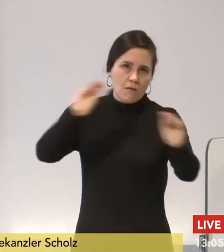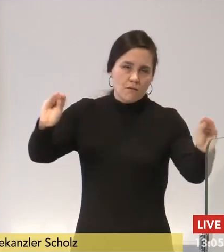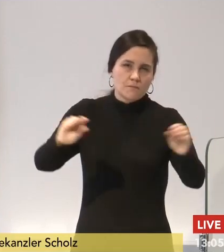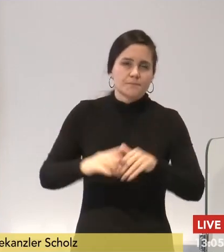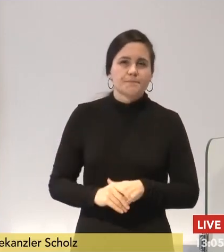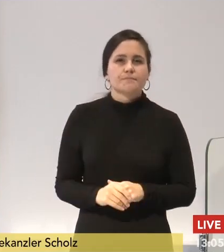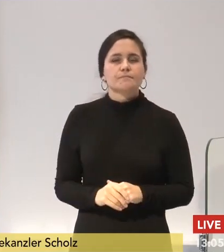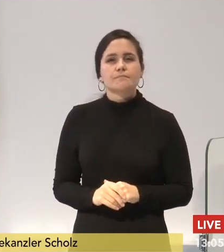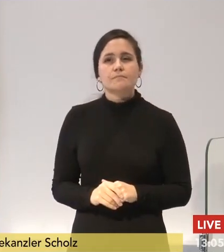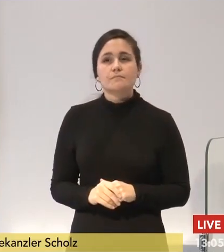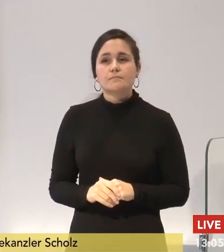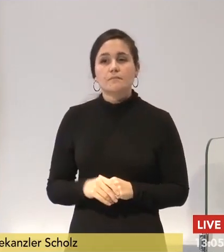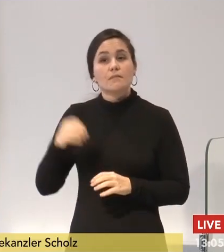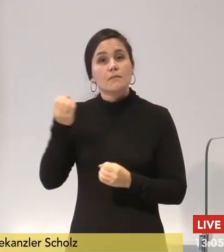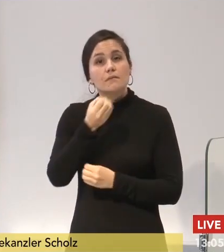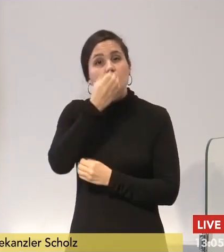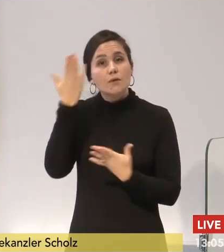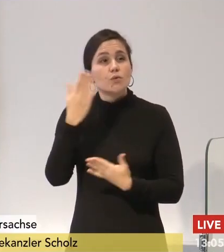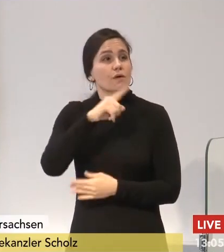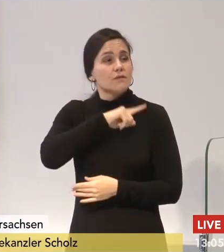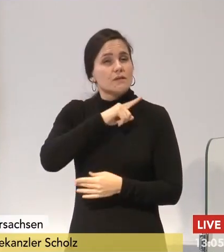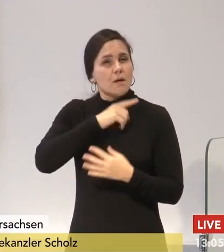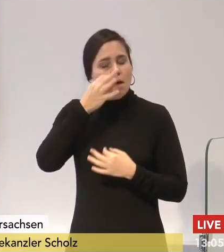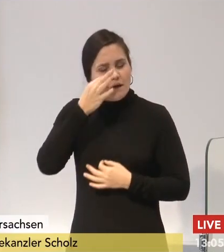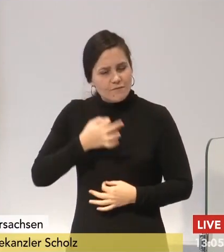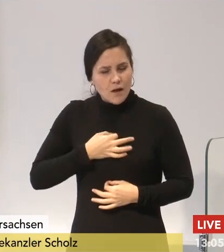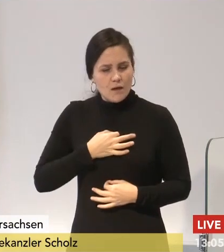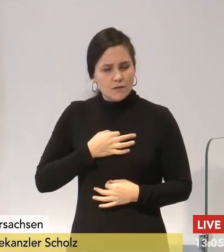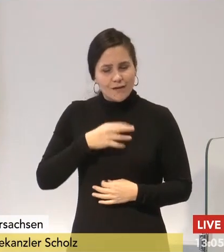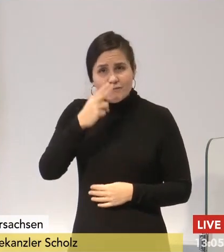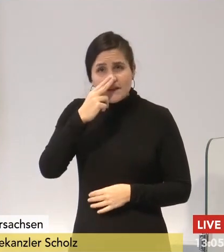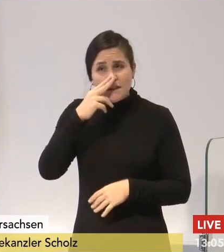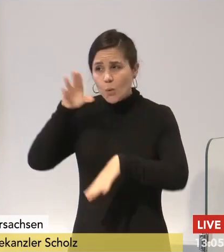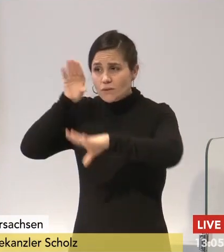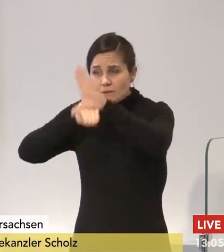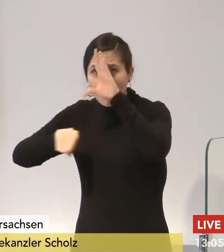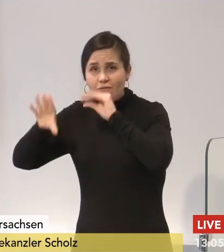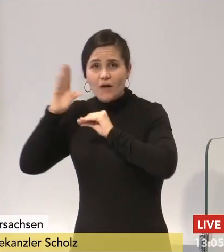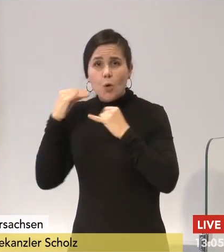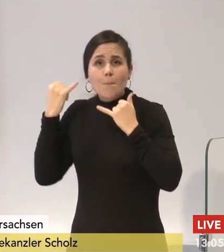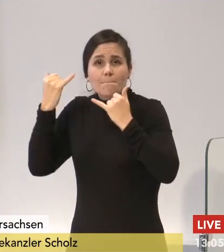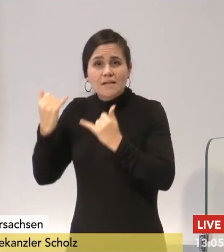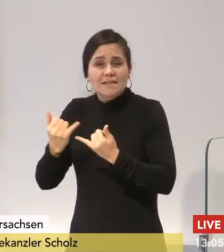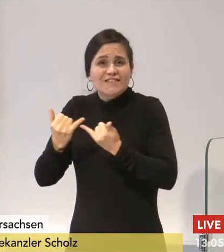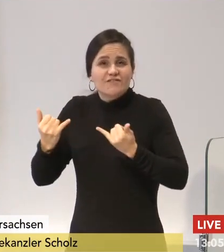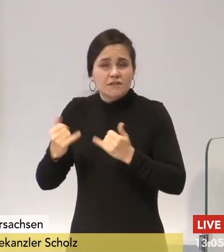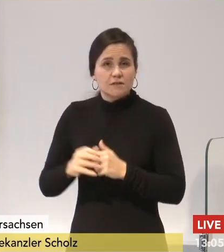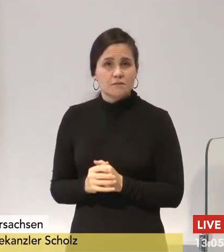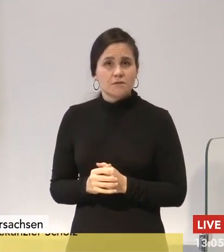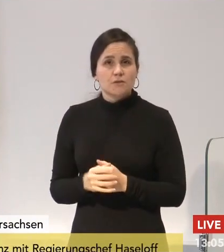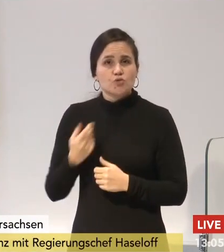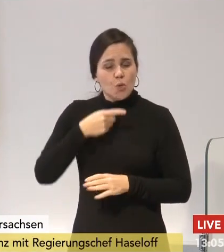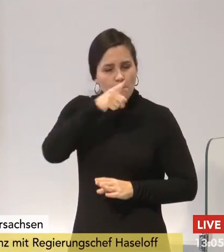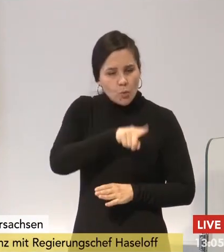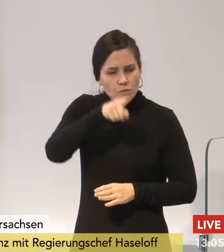uns auch fragen, was für Erfahrungen ziehen wir eigentlich aus dem, was wir in den letzten Monaten erlebt haben.